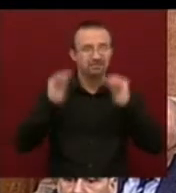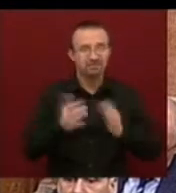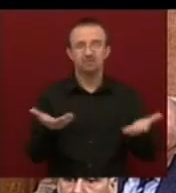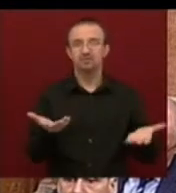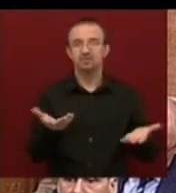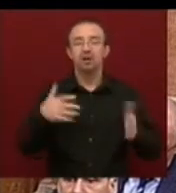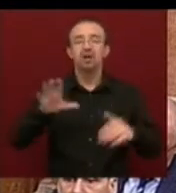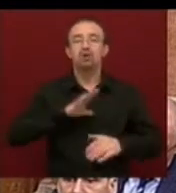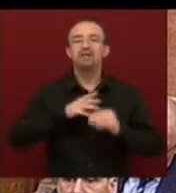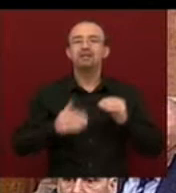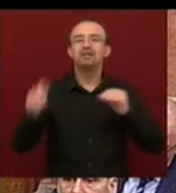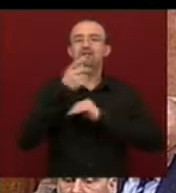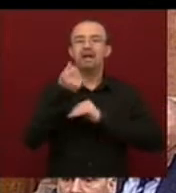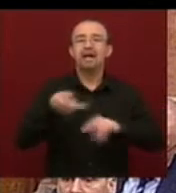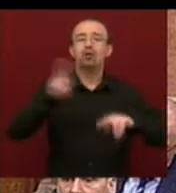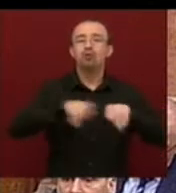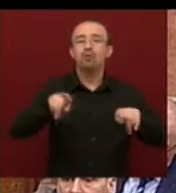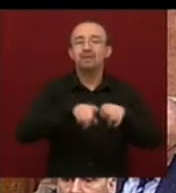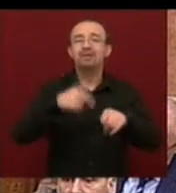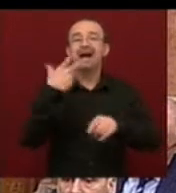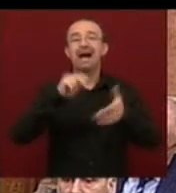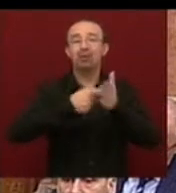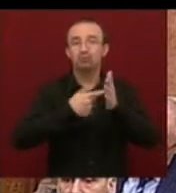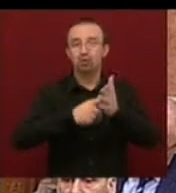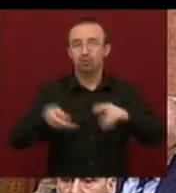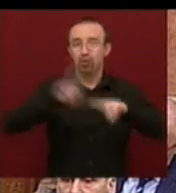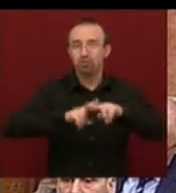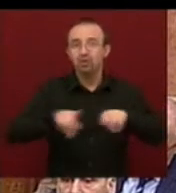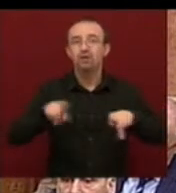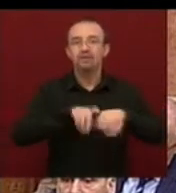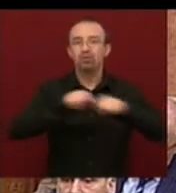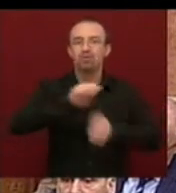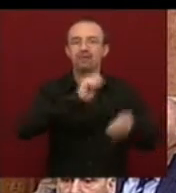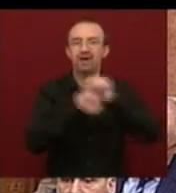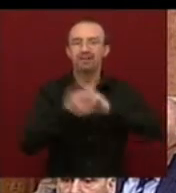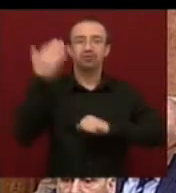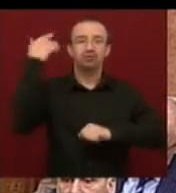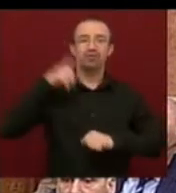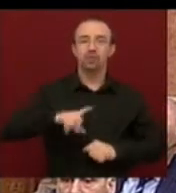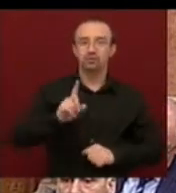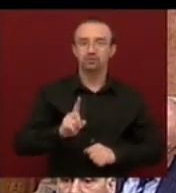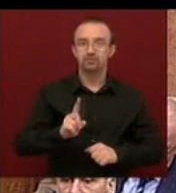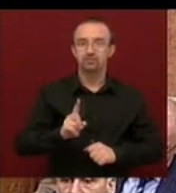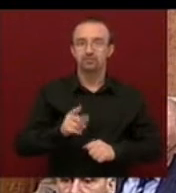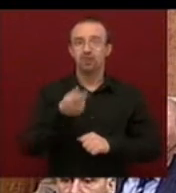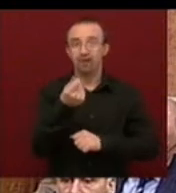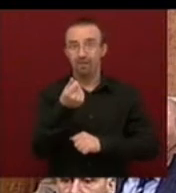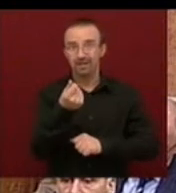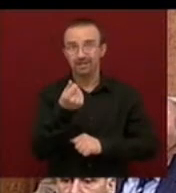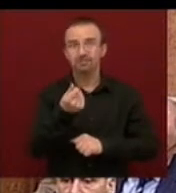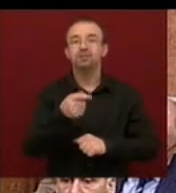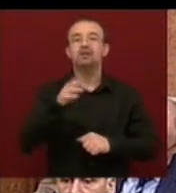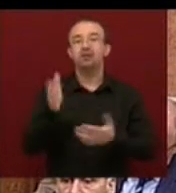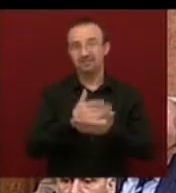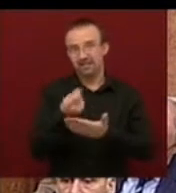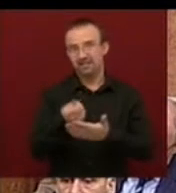kockázati felár több mint háromszorosan most, mint a kormányváltáskor volt. A forint, a nemzeti